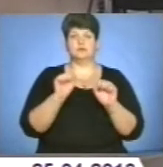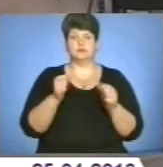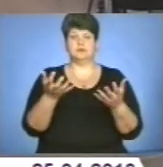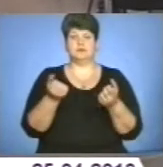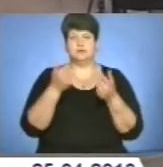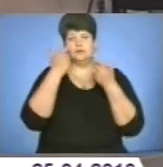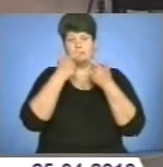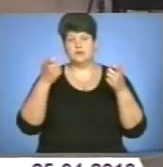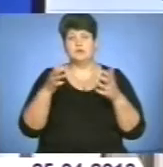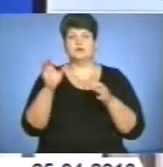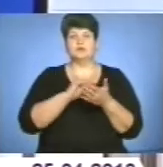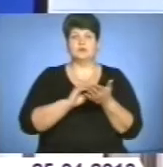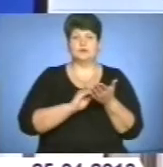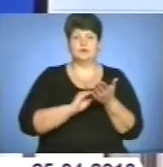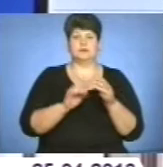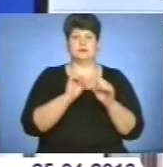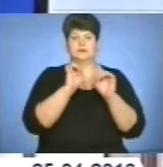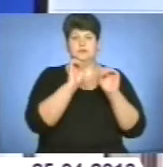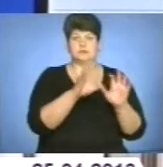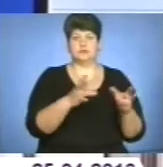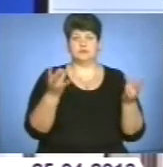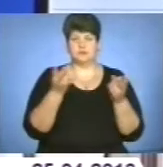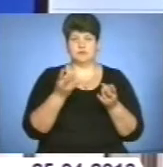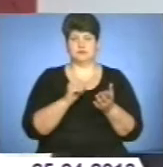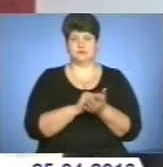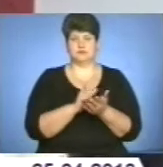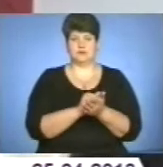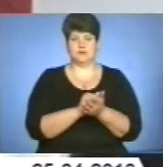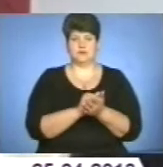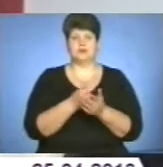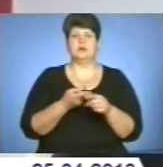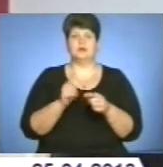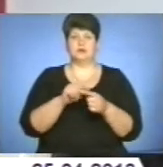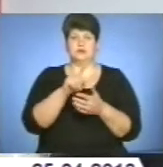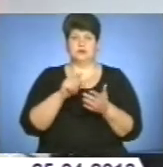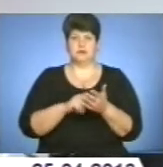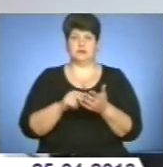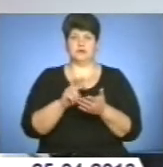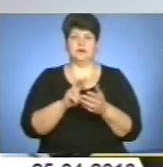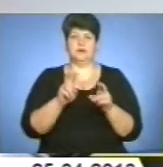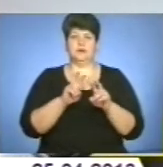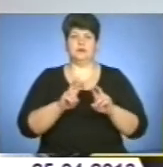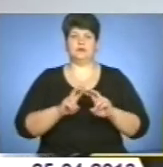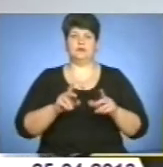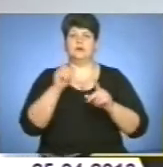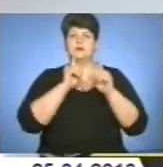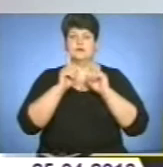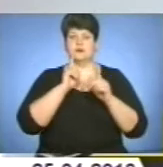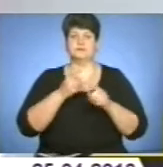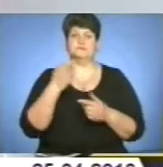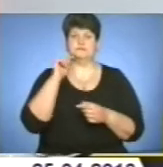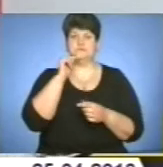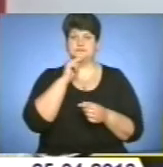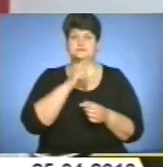інформацію, заповнити та здати відповідні документи. Це питання розглядалося на Гараді економічних реформ за